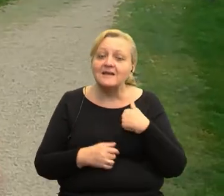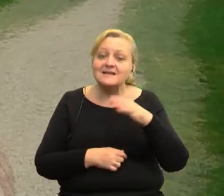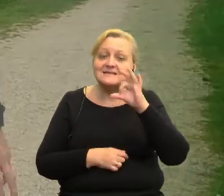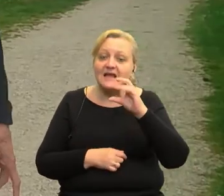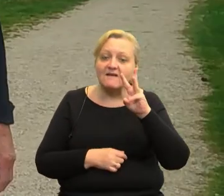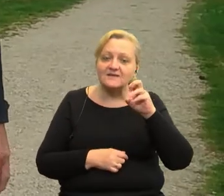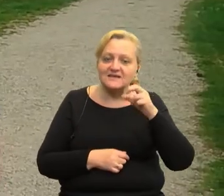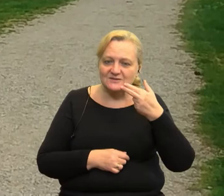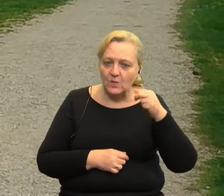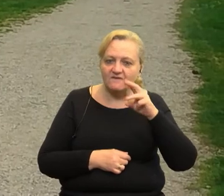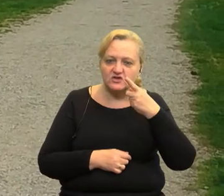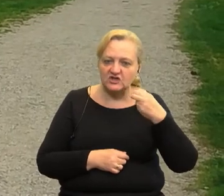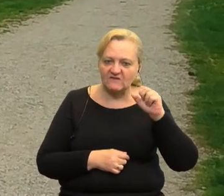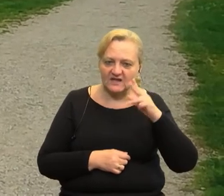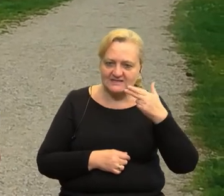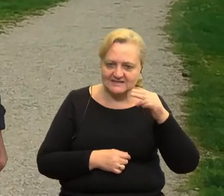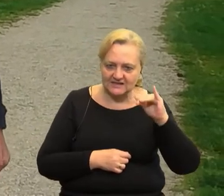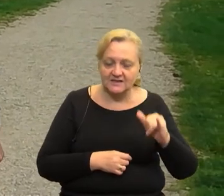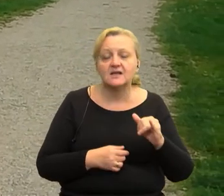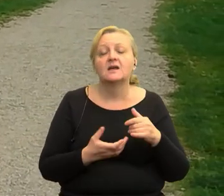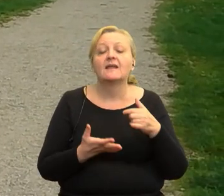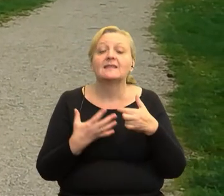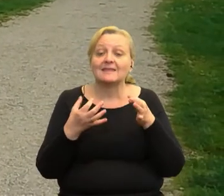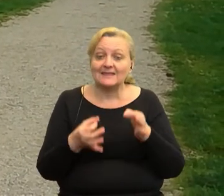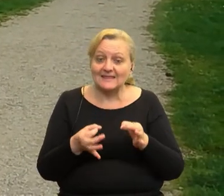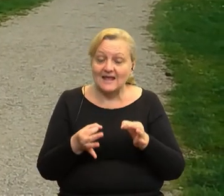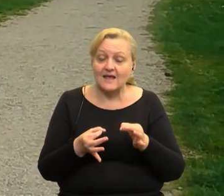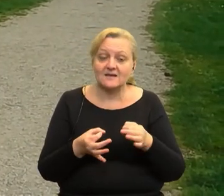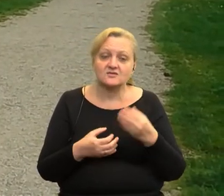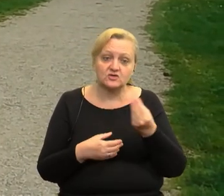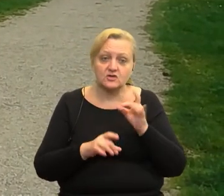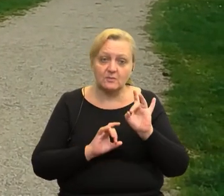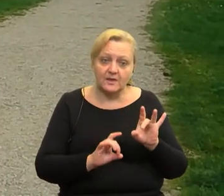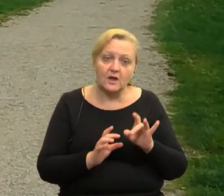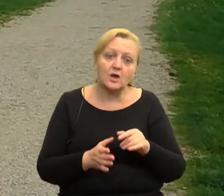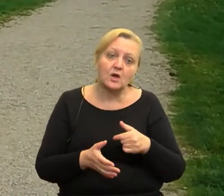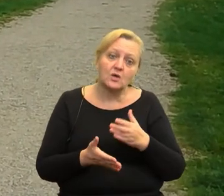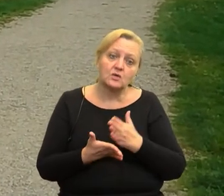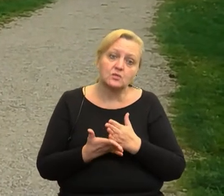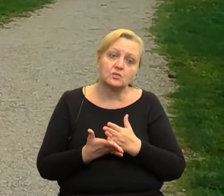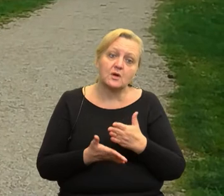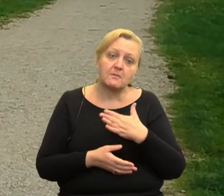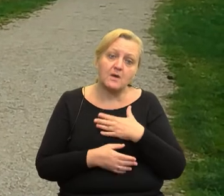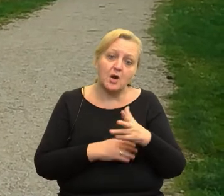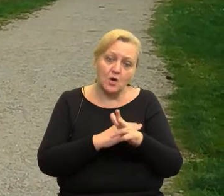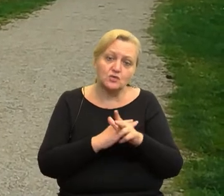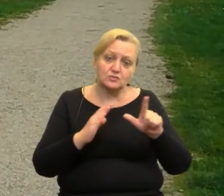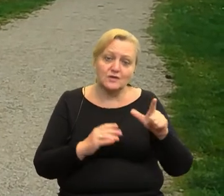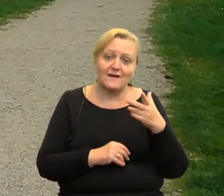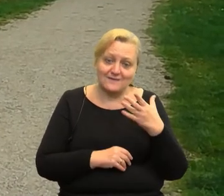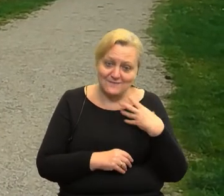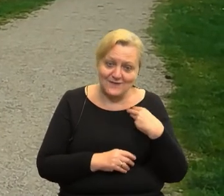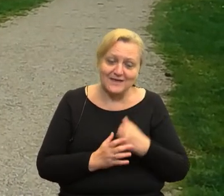Giliński, no i teraz tu jeszcze biegam, chociaż już 87 lat mi się